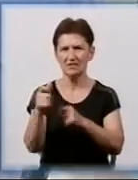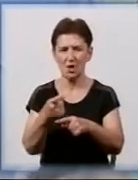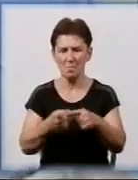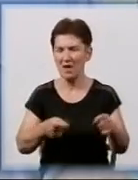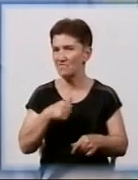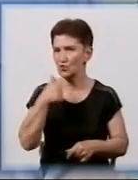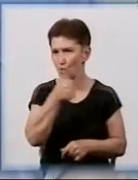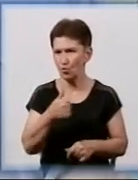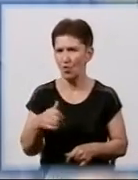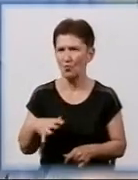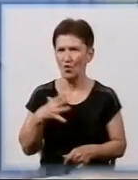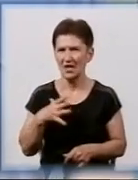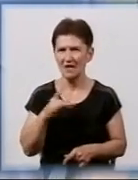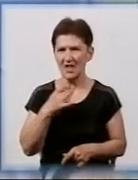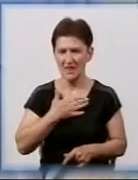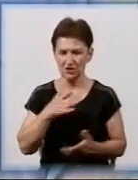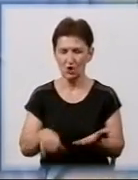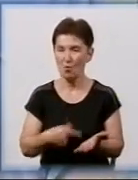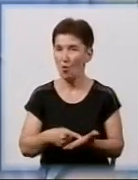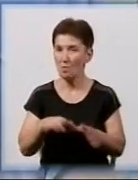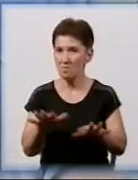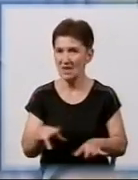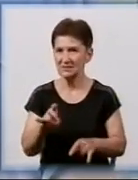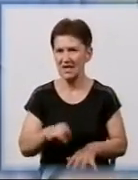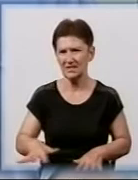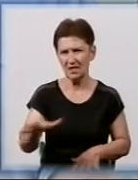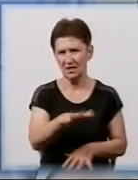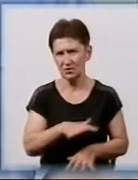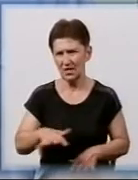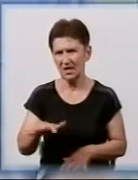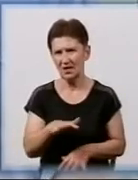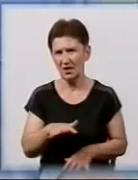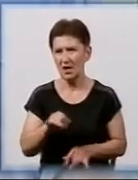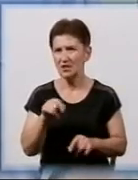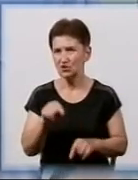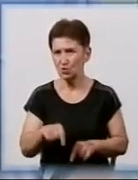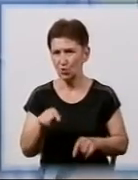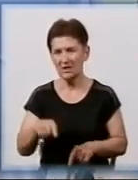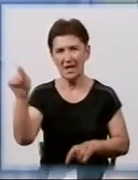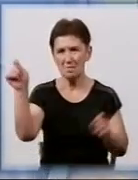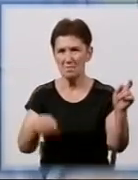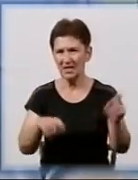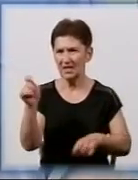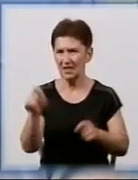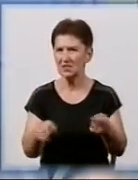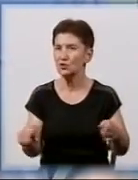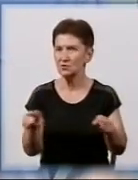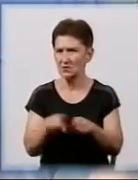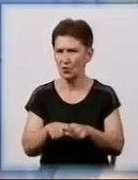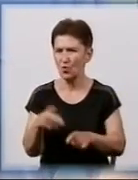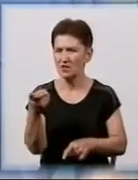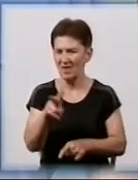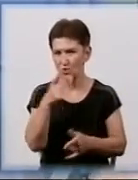перебували в нашому місті на теренах нашого краю. І вони сюди приїхали з такою подвійною